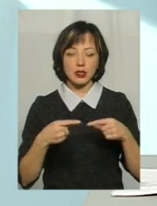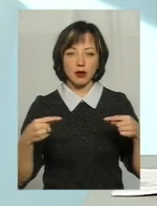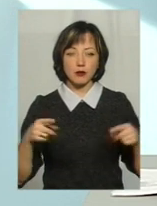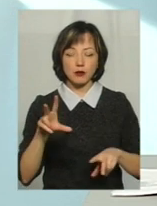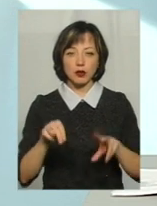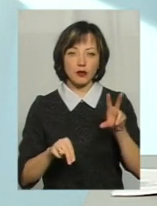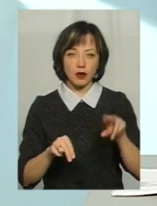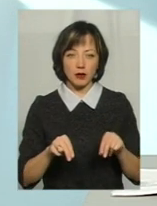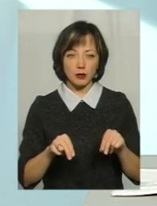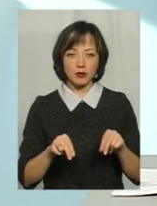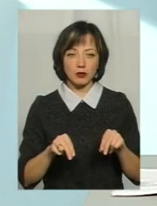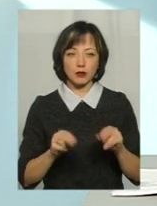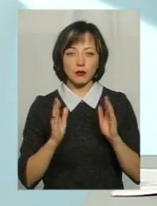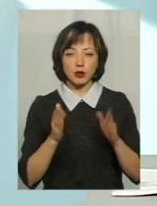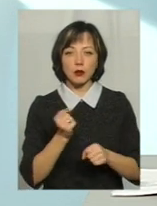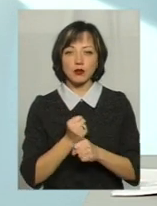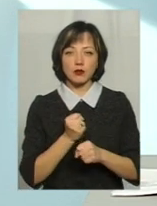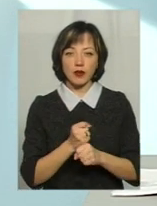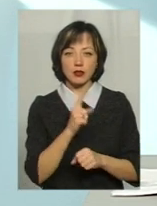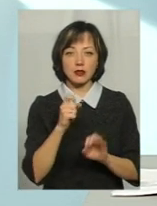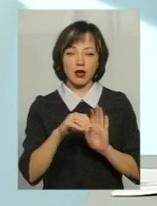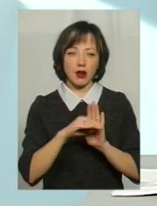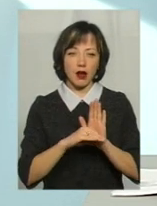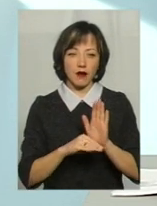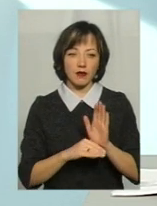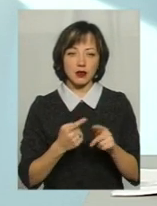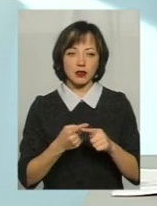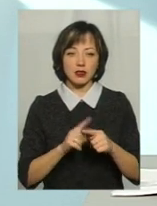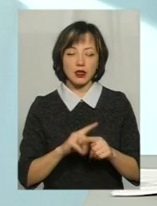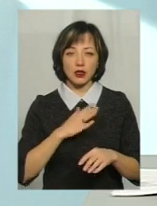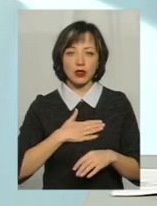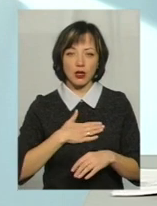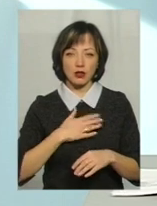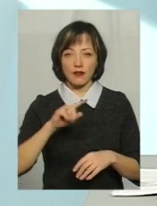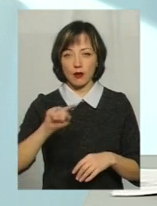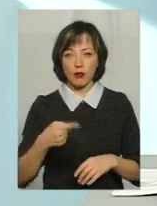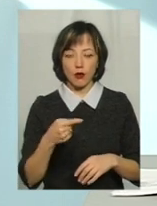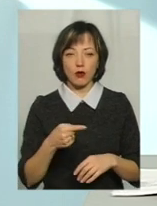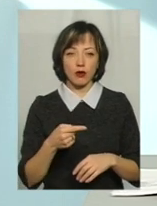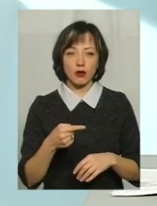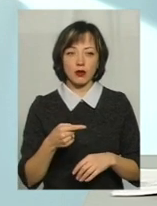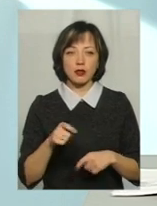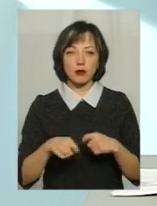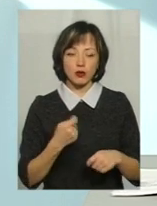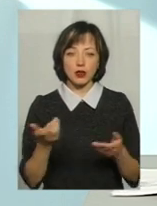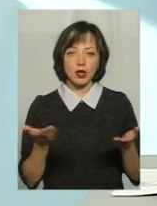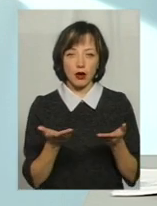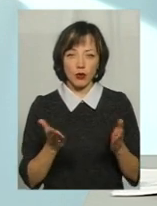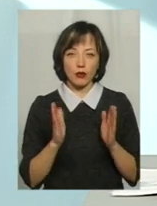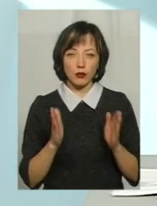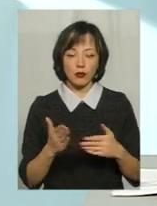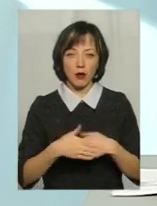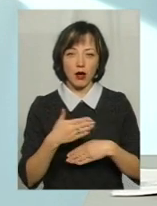який ми сподіваємося, буде працювати за графіками. Це наша вимога, за порушення якої ми будемо